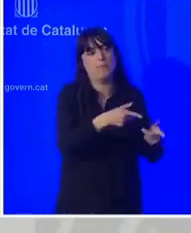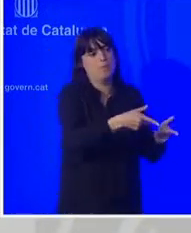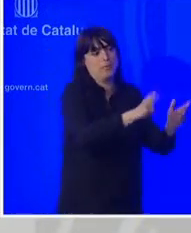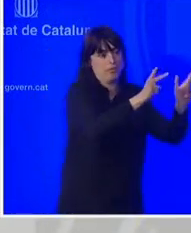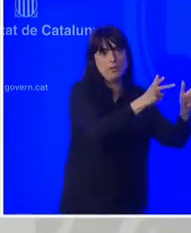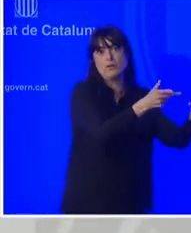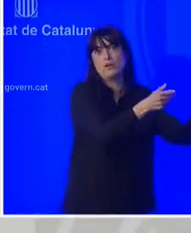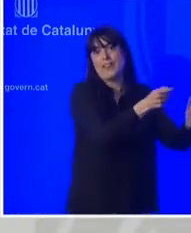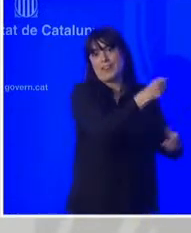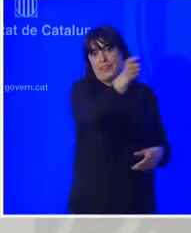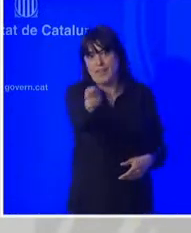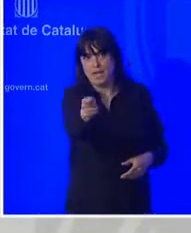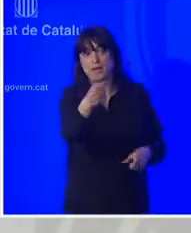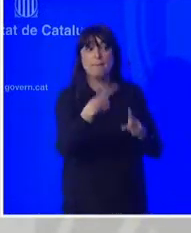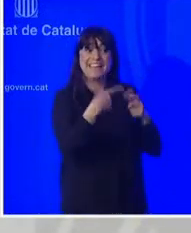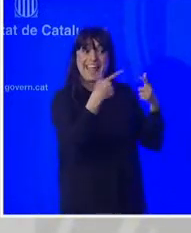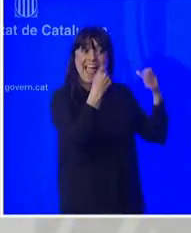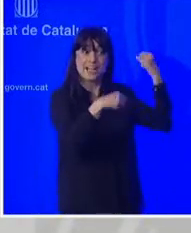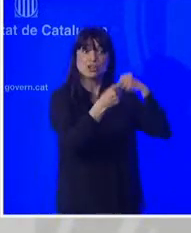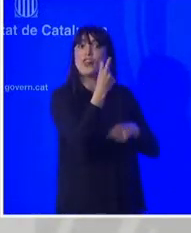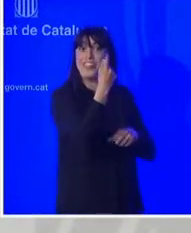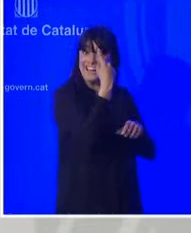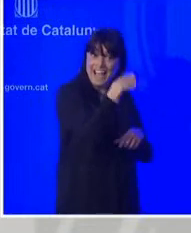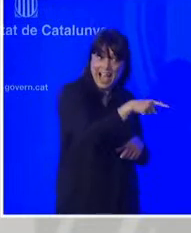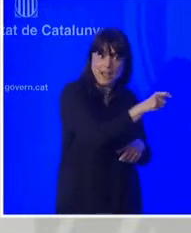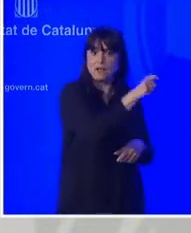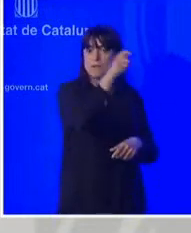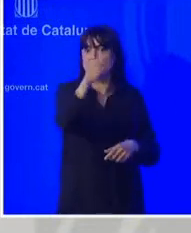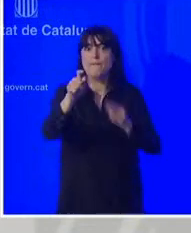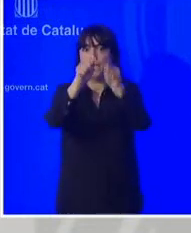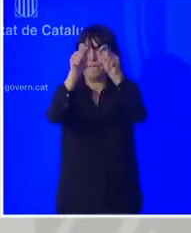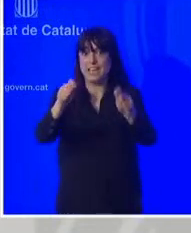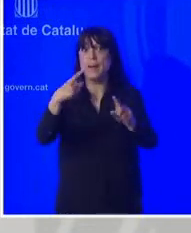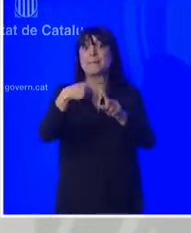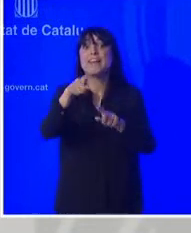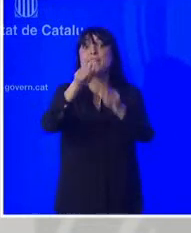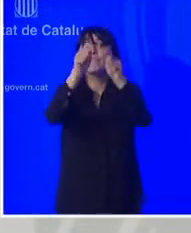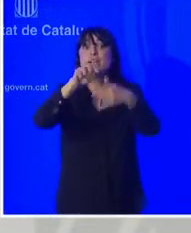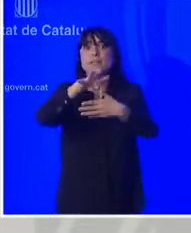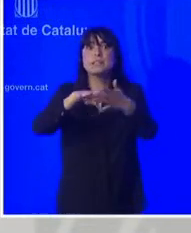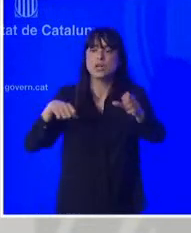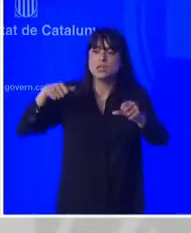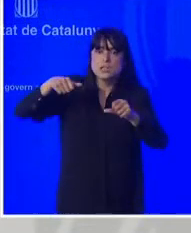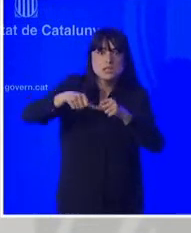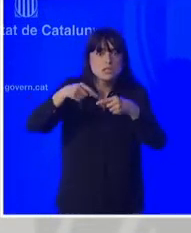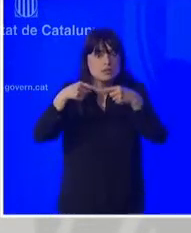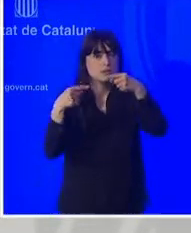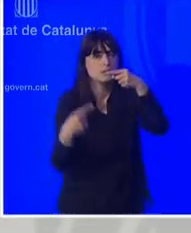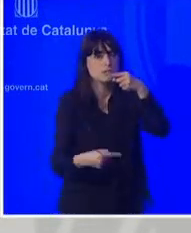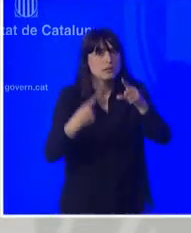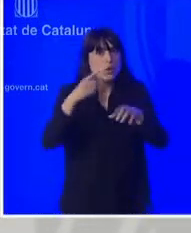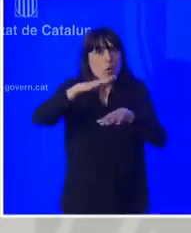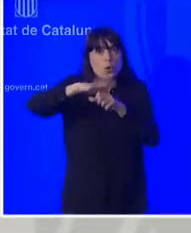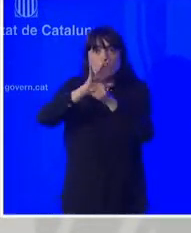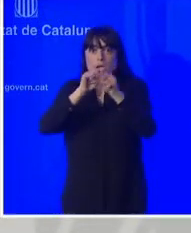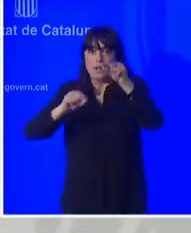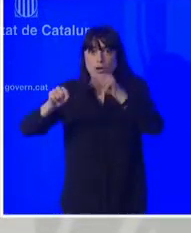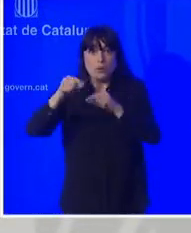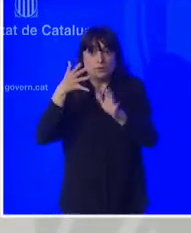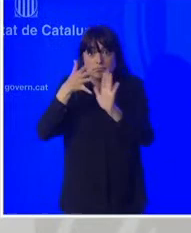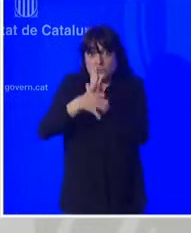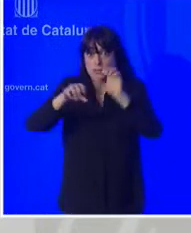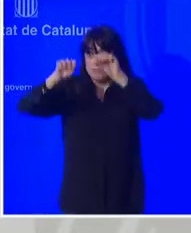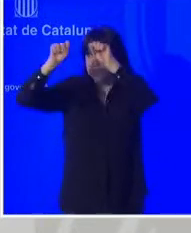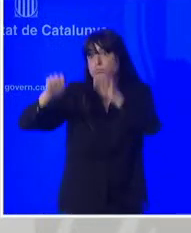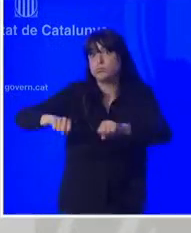a la situació provocada per la pandèmia que ha implicat de forma directa en l'activitat firal amb la provisió,